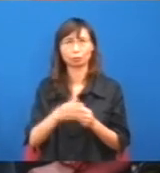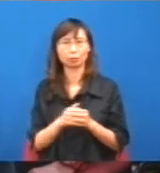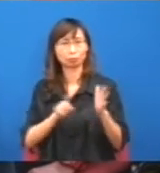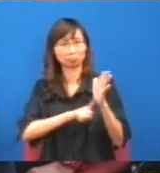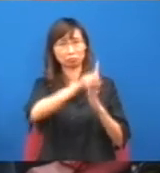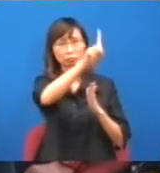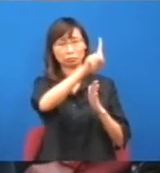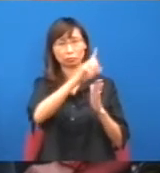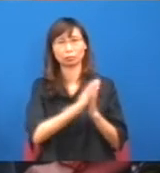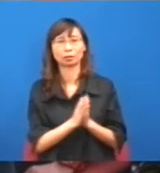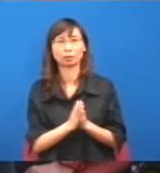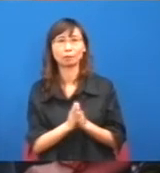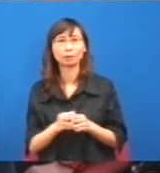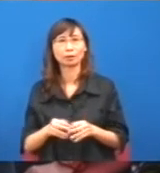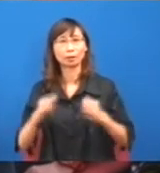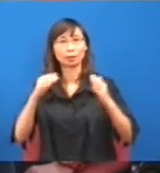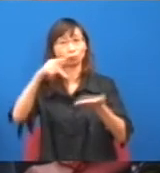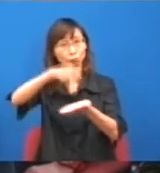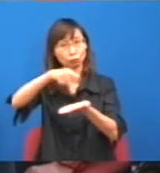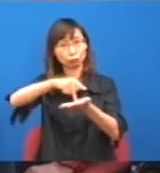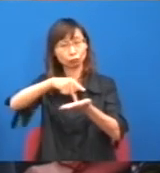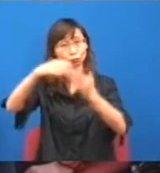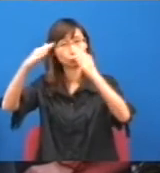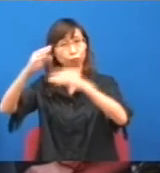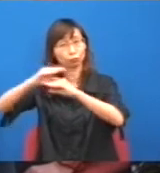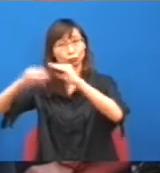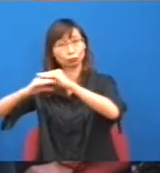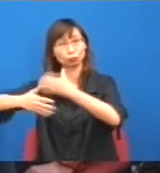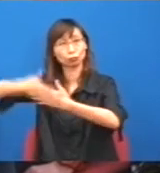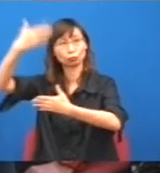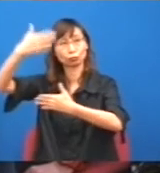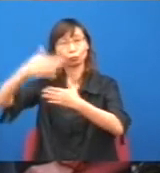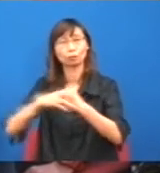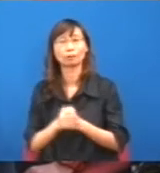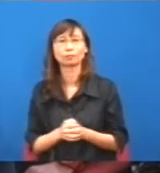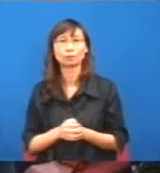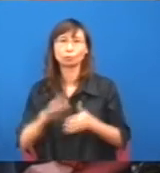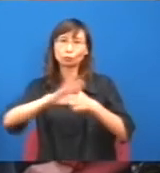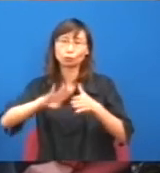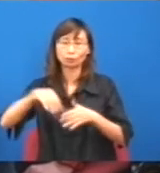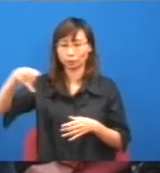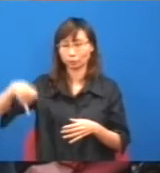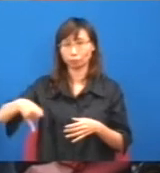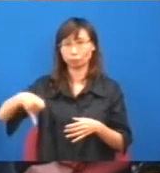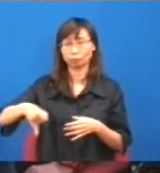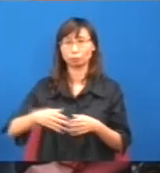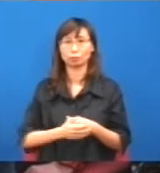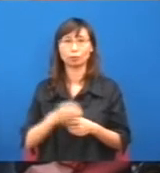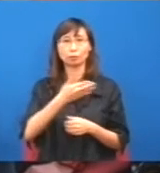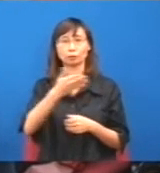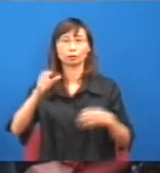貴的租金,已經令它掛得了,是否?所以我想下一節時間裏,其實大家都會說,